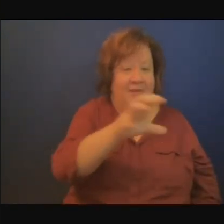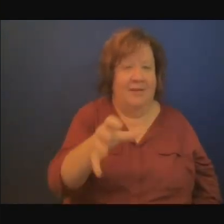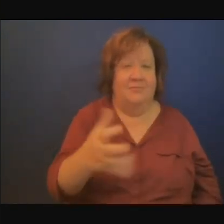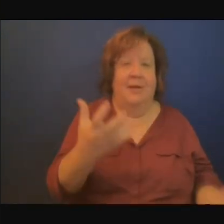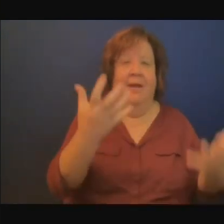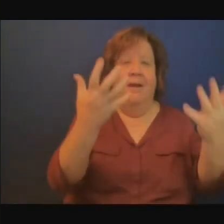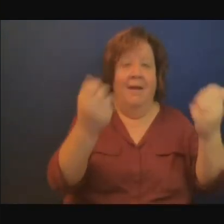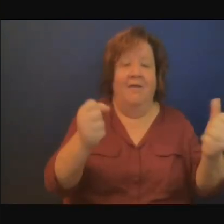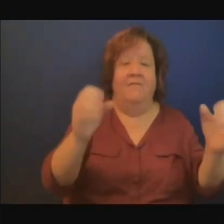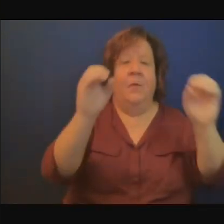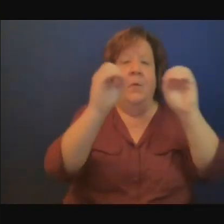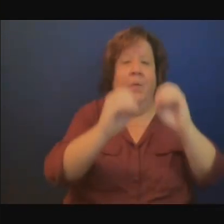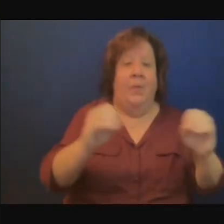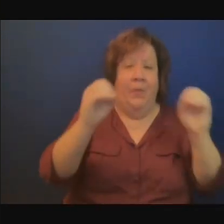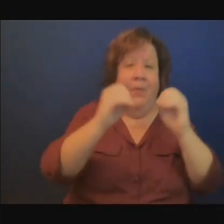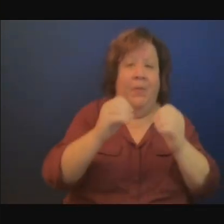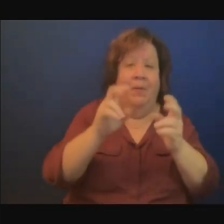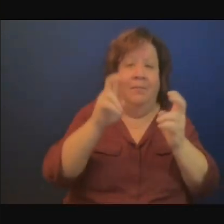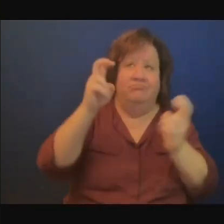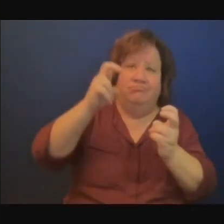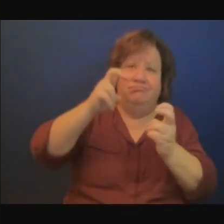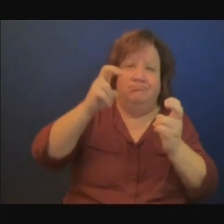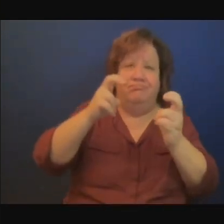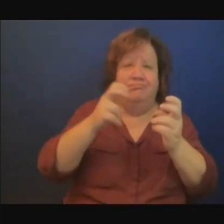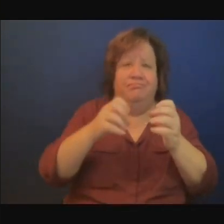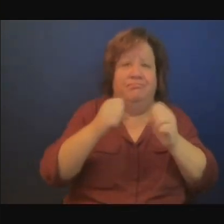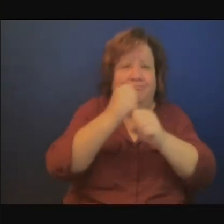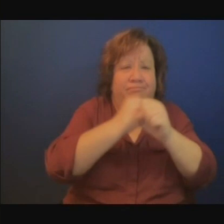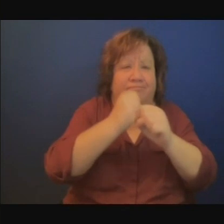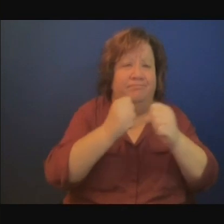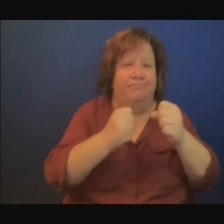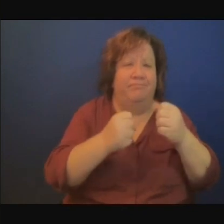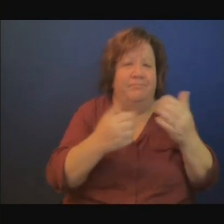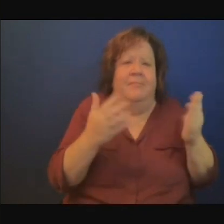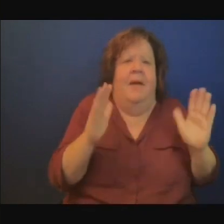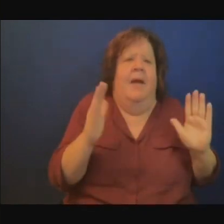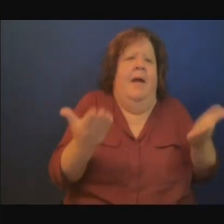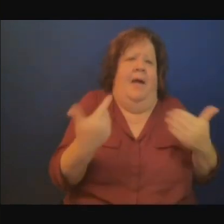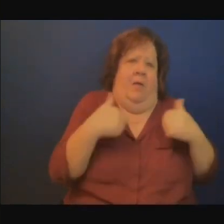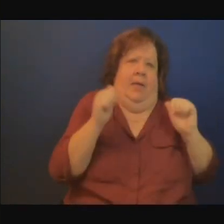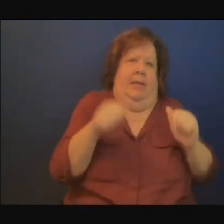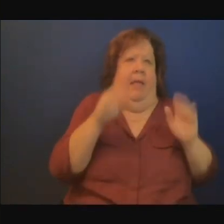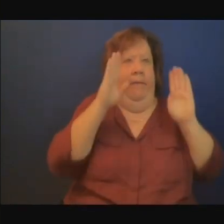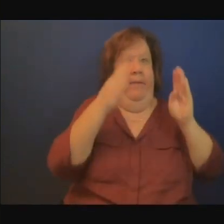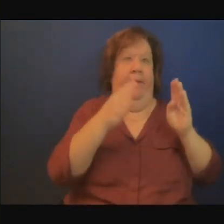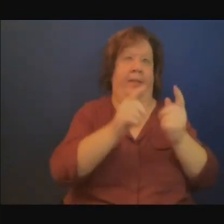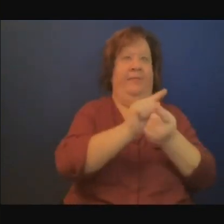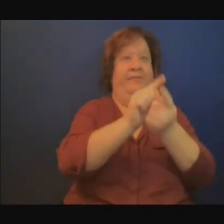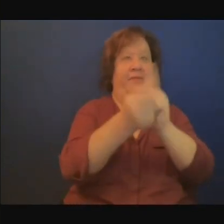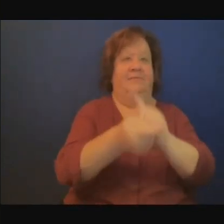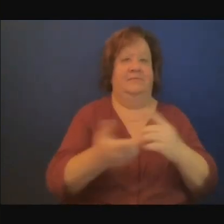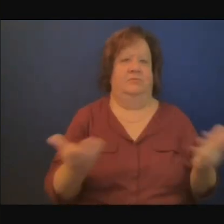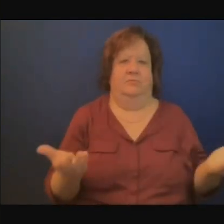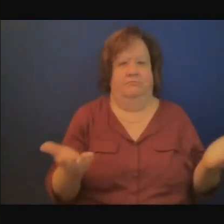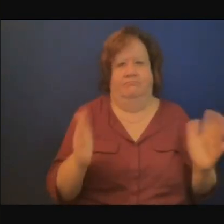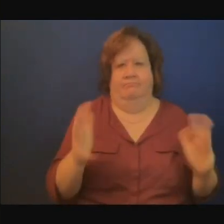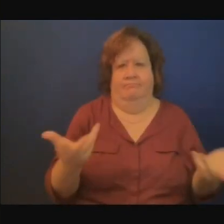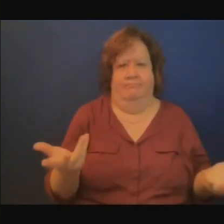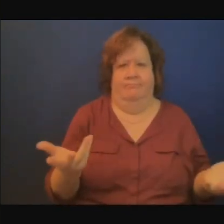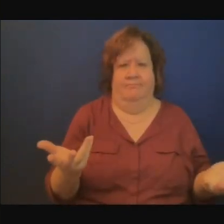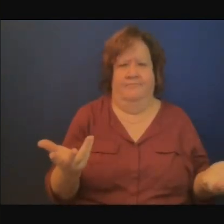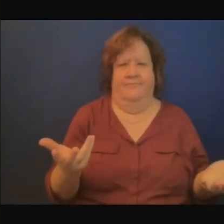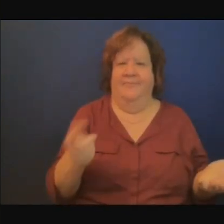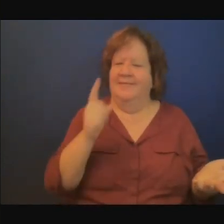pertinents pour le développement dans nos pays le deuxième point que je veux mentionner c'est sur le rôle du secteur privé